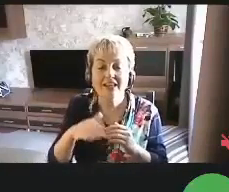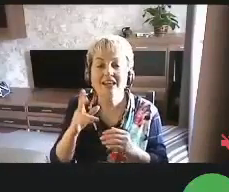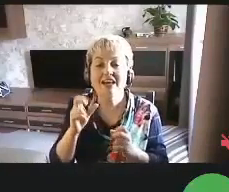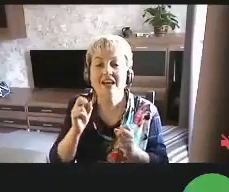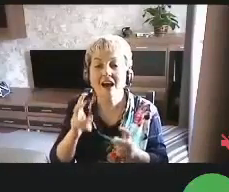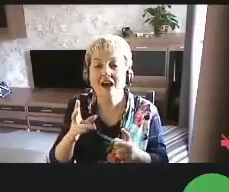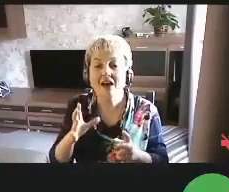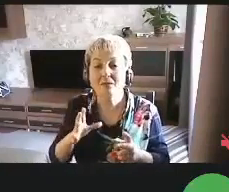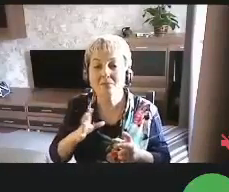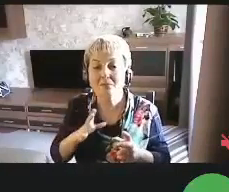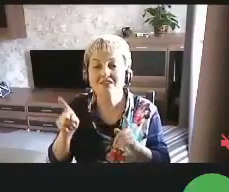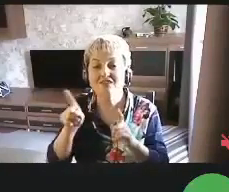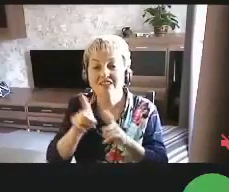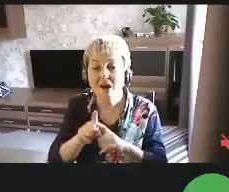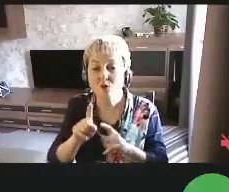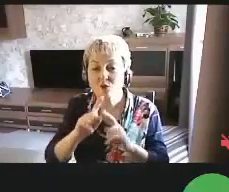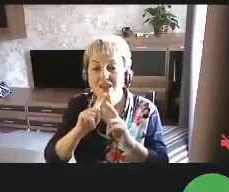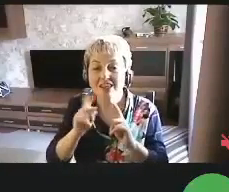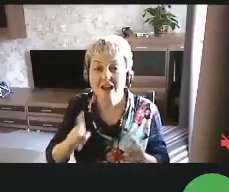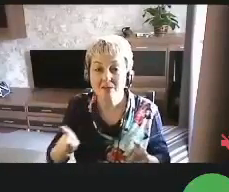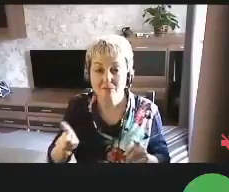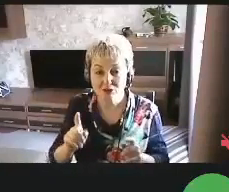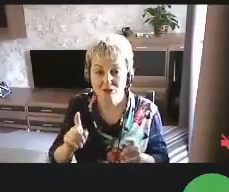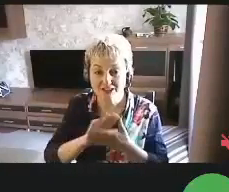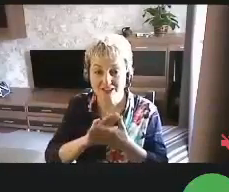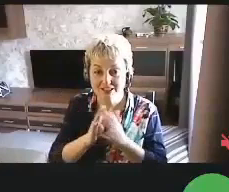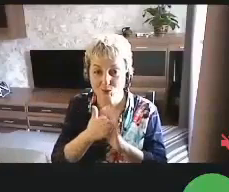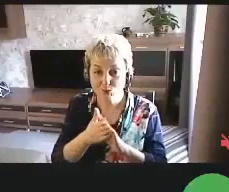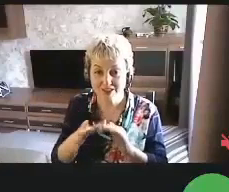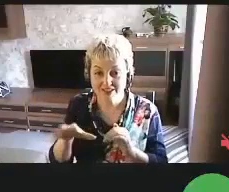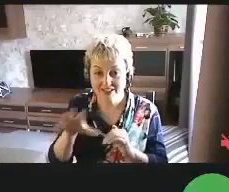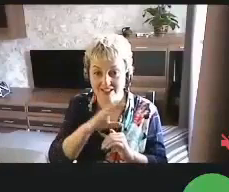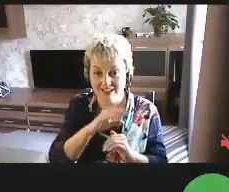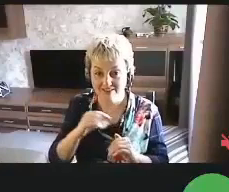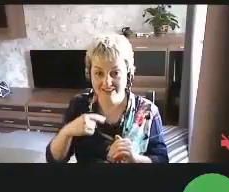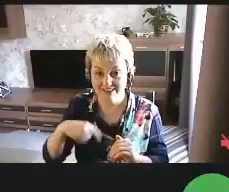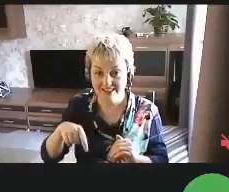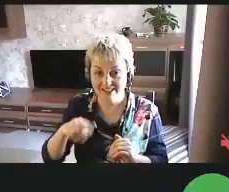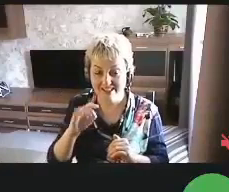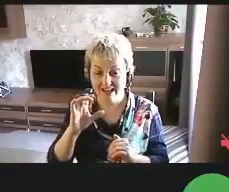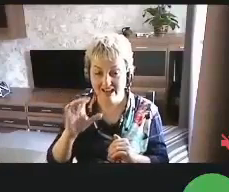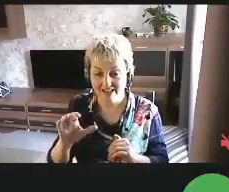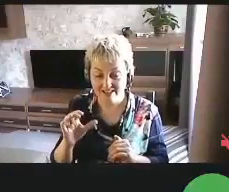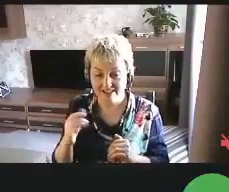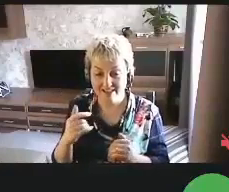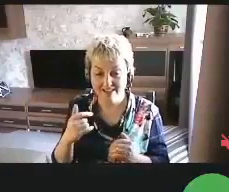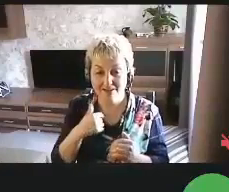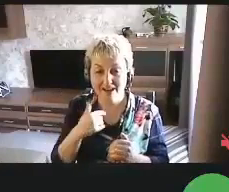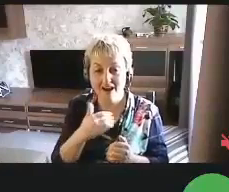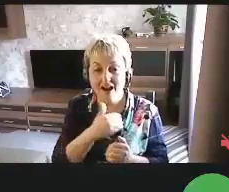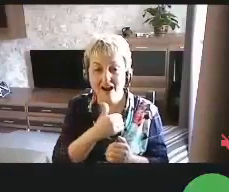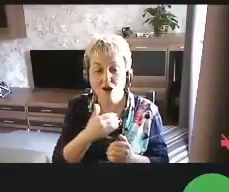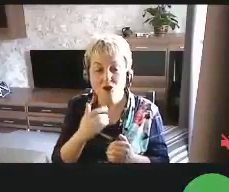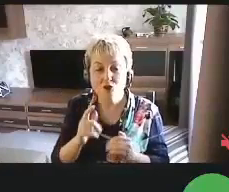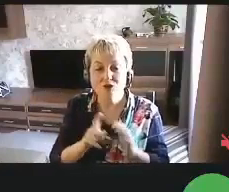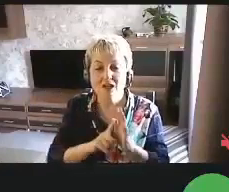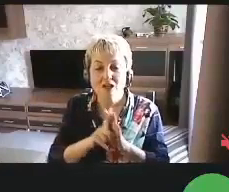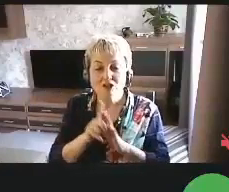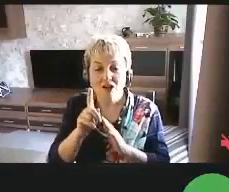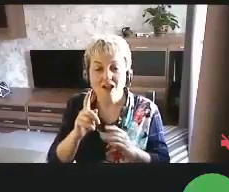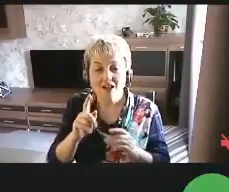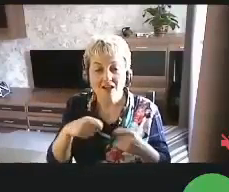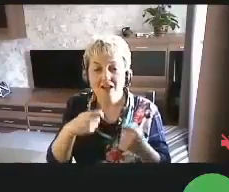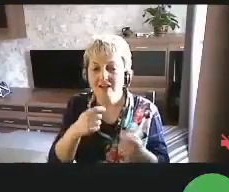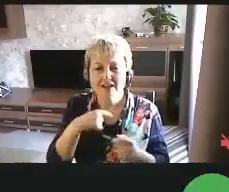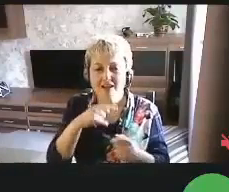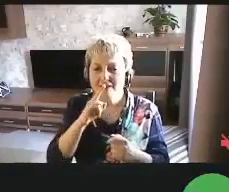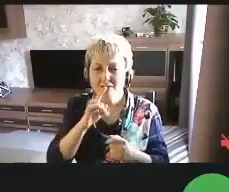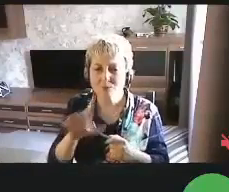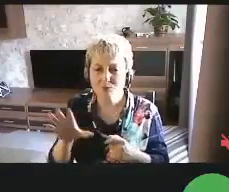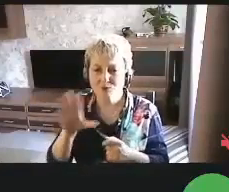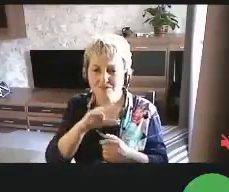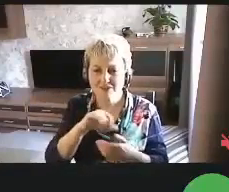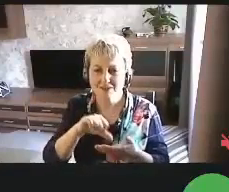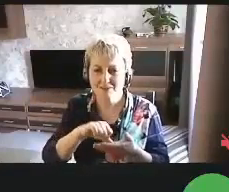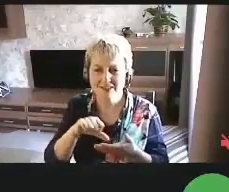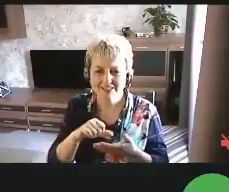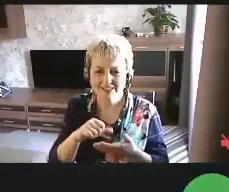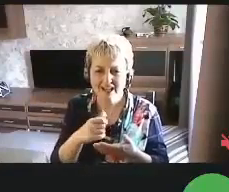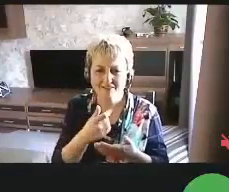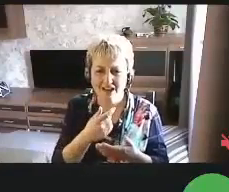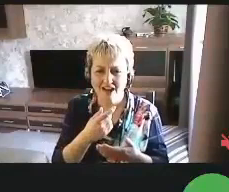как быть в такой необычной ситуации для всех нас. Я сначала хочу представить, я не буду всех